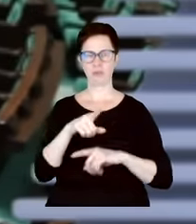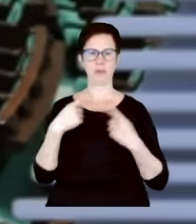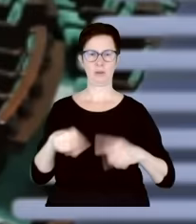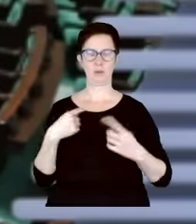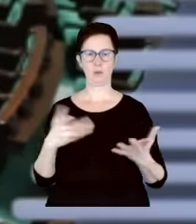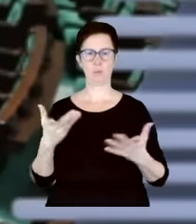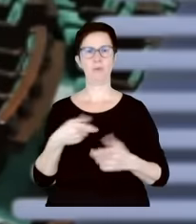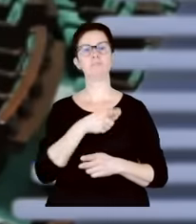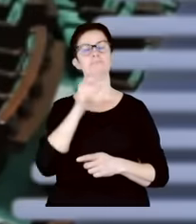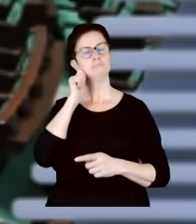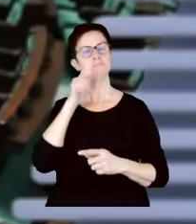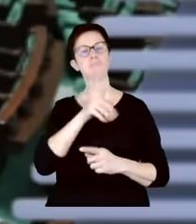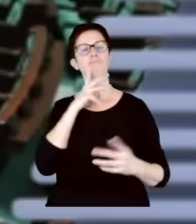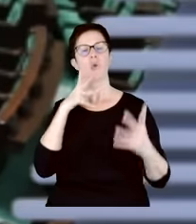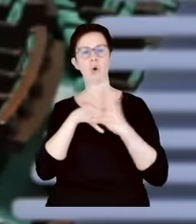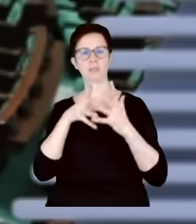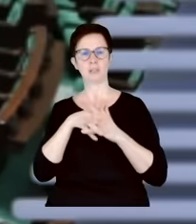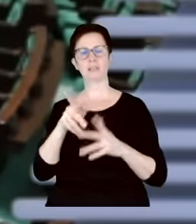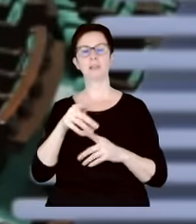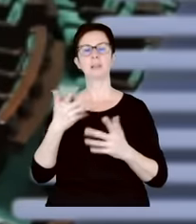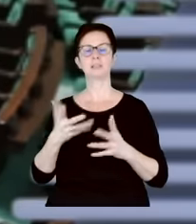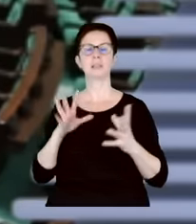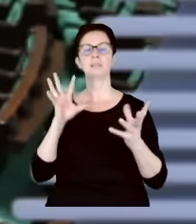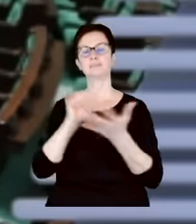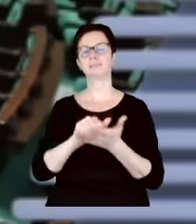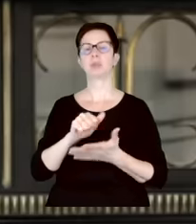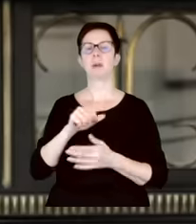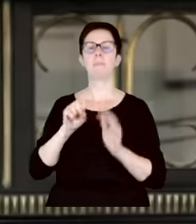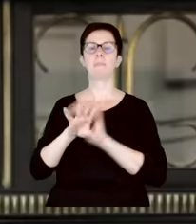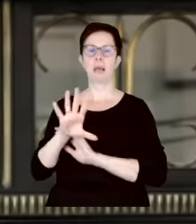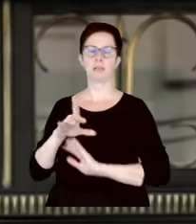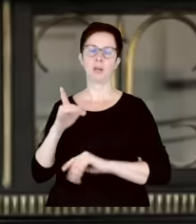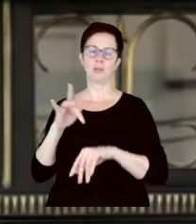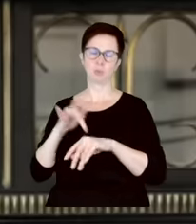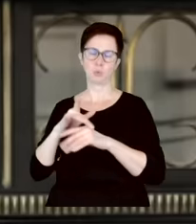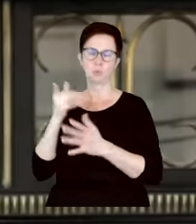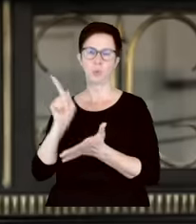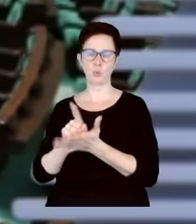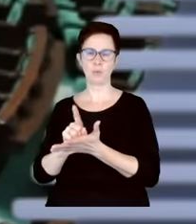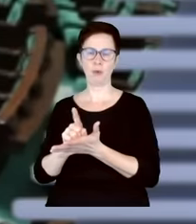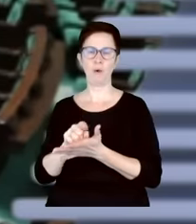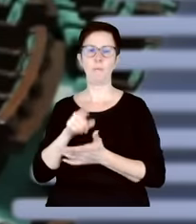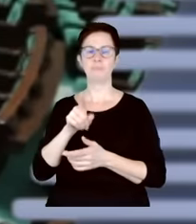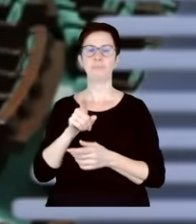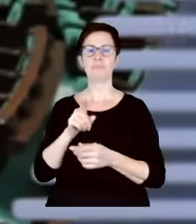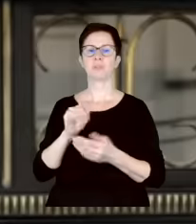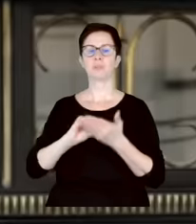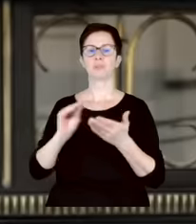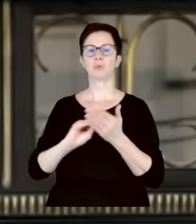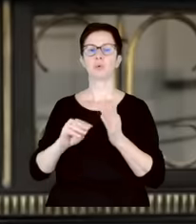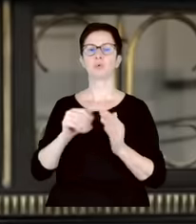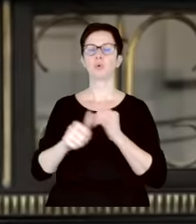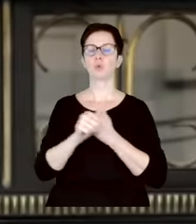doszło w tym wypadku przy próbie przejmowania mediów publicznych, zresztą skutecznej próbie do poświadczenia nieprawdy w dokumentach urzędowych? Wie Pan,